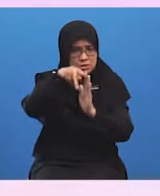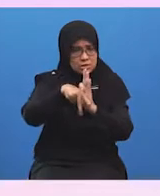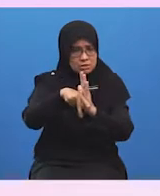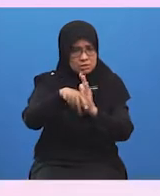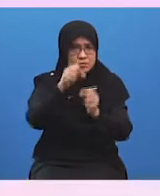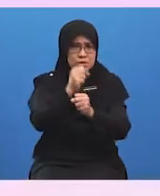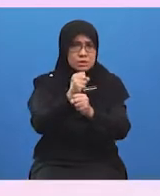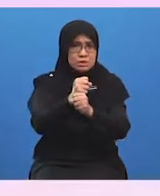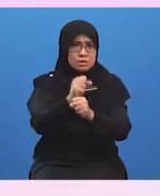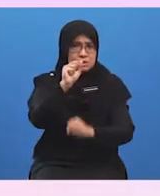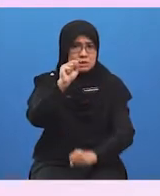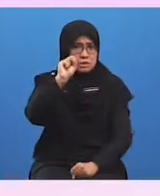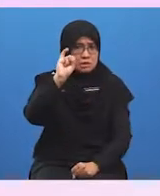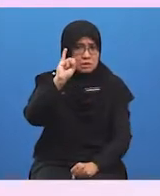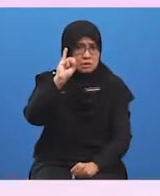lebih rendah.